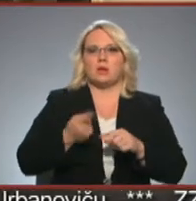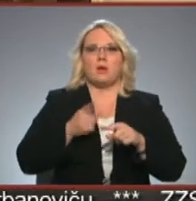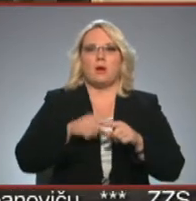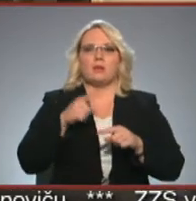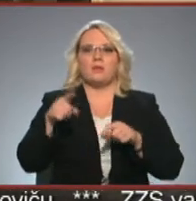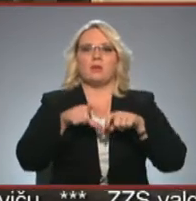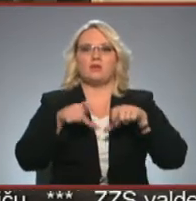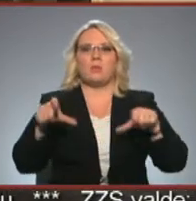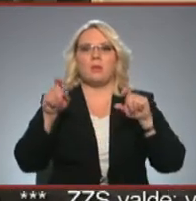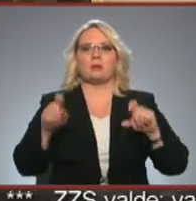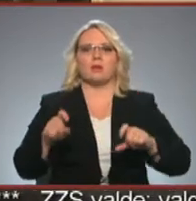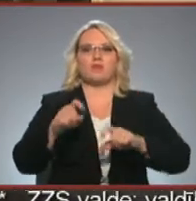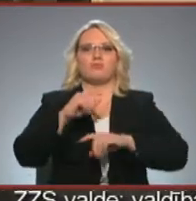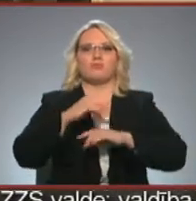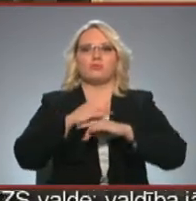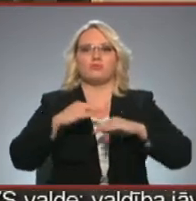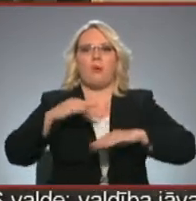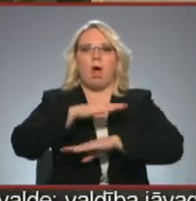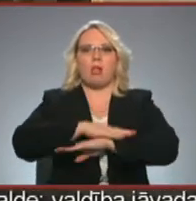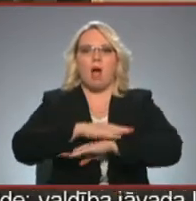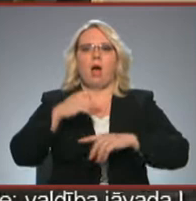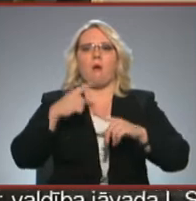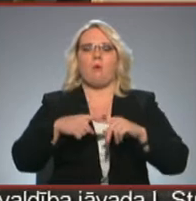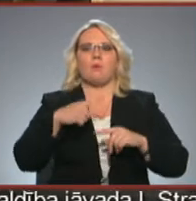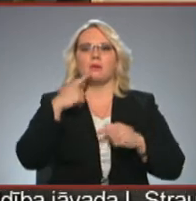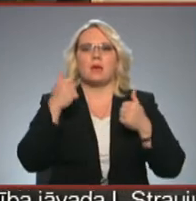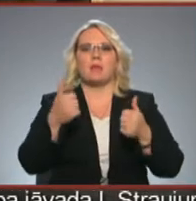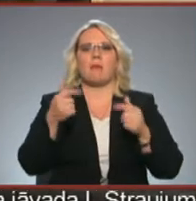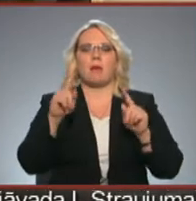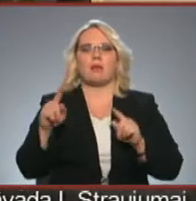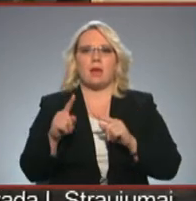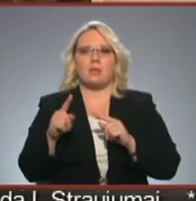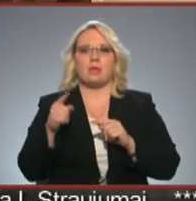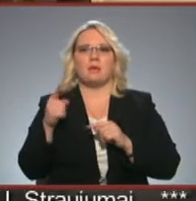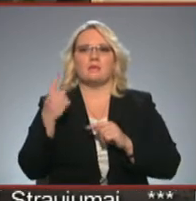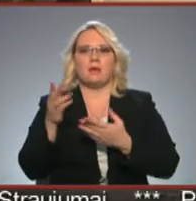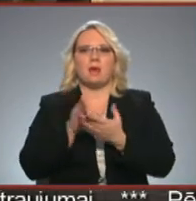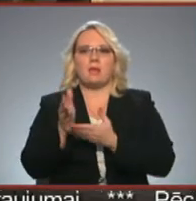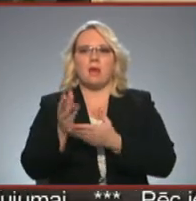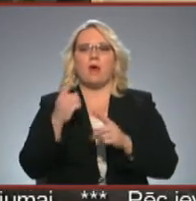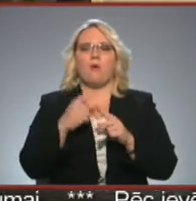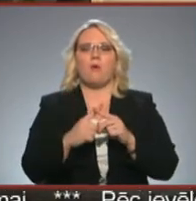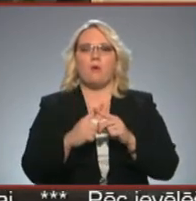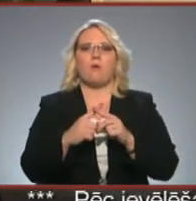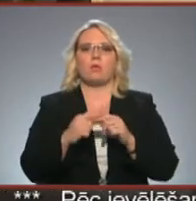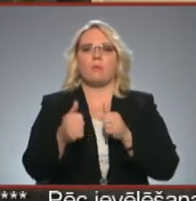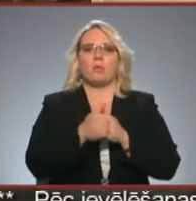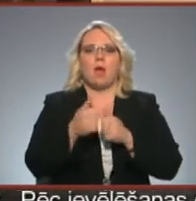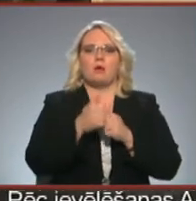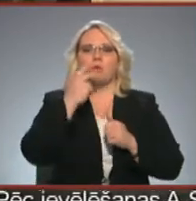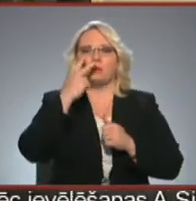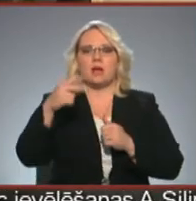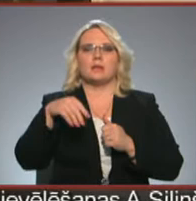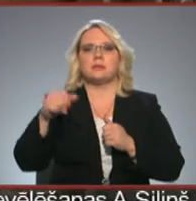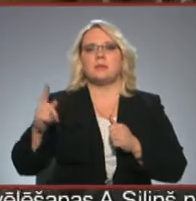viņi skolā sēž pie solā un viņiem saka, ka zemesarģi ir laba lieta, tā ir viena lieta, tad, ja viņi darbojas turpat blākus un redz, ka turpat